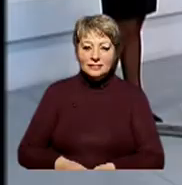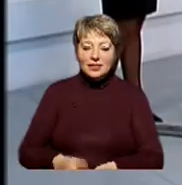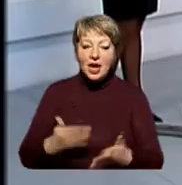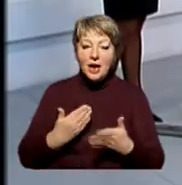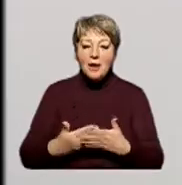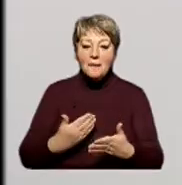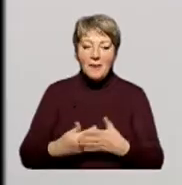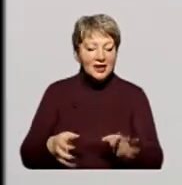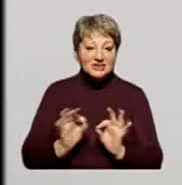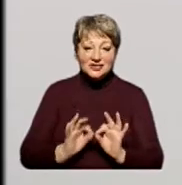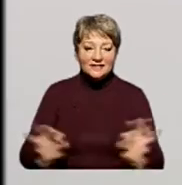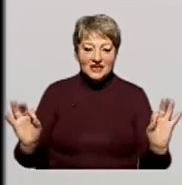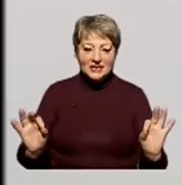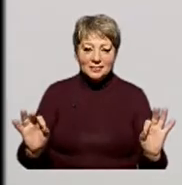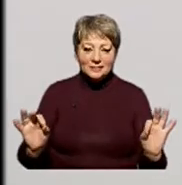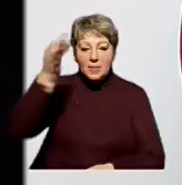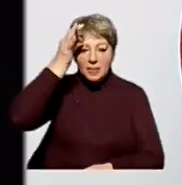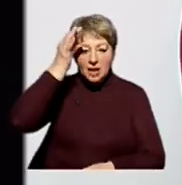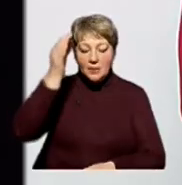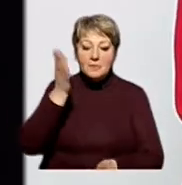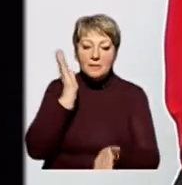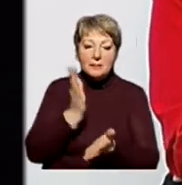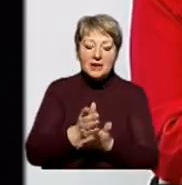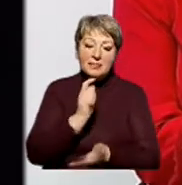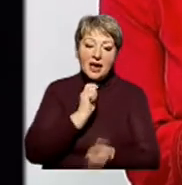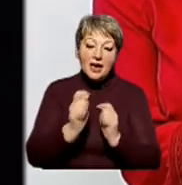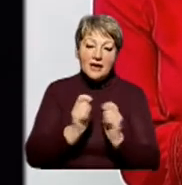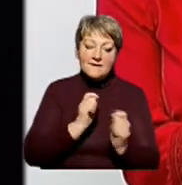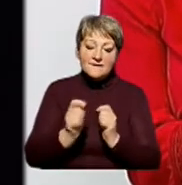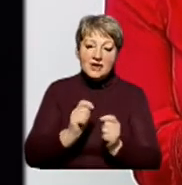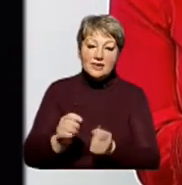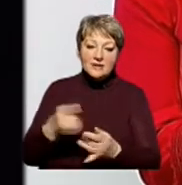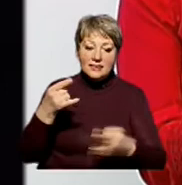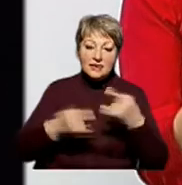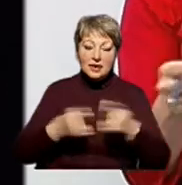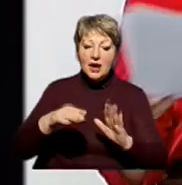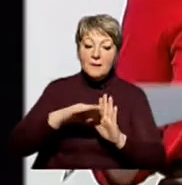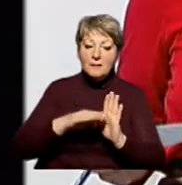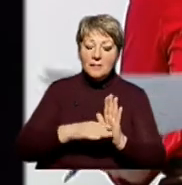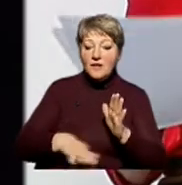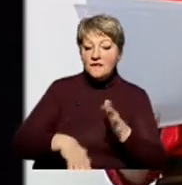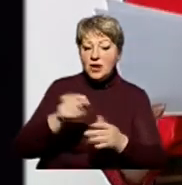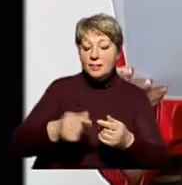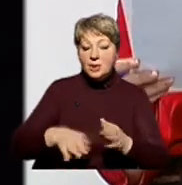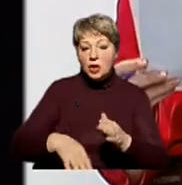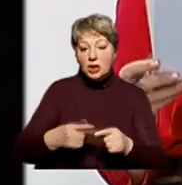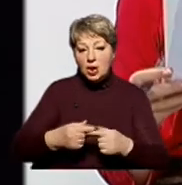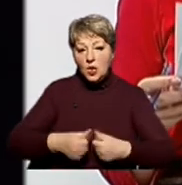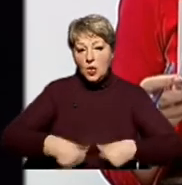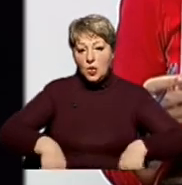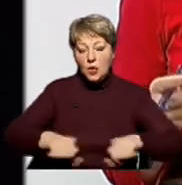Майже відмінно. Нагадаю, у прямому ефірі Суспільного програма «Виборчий округ